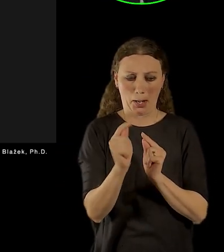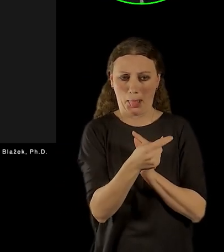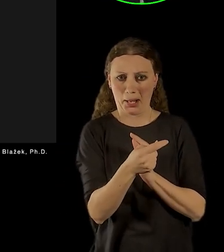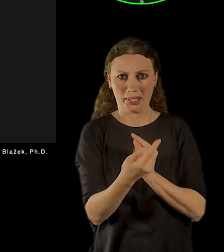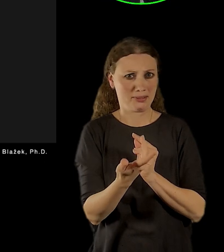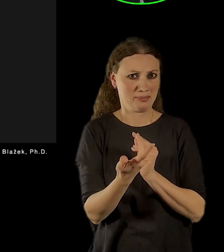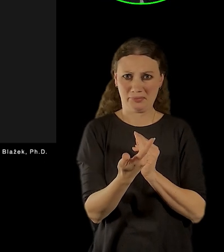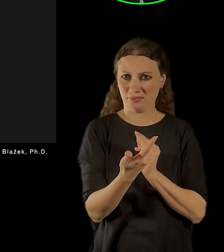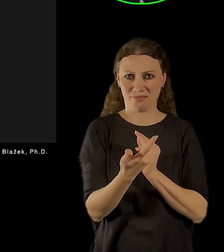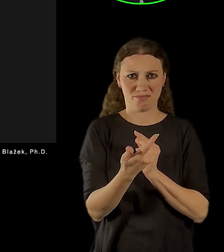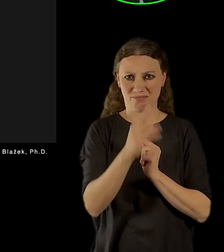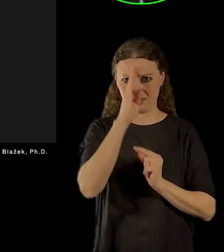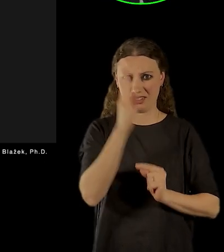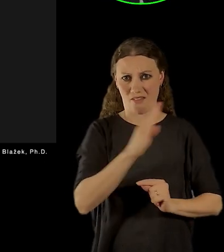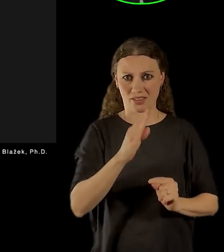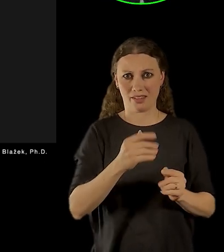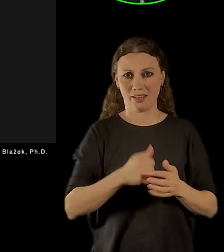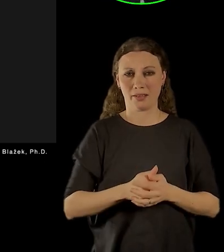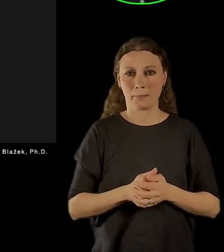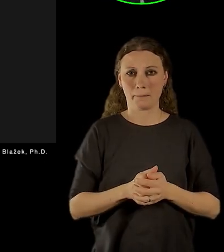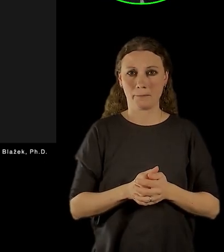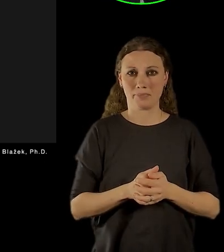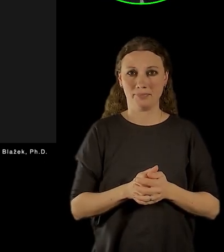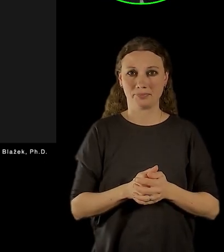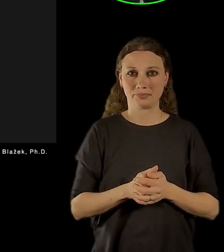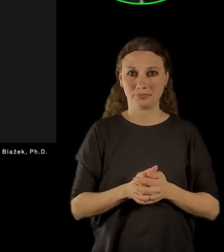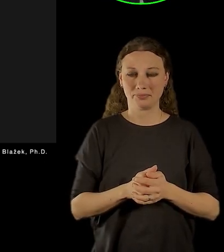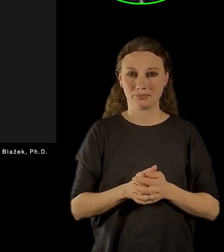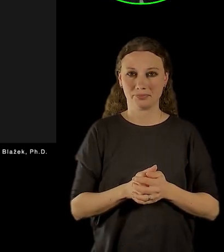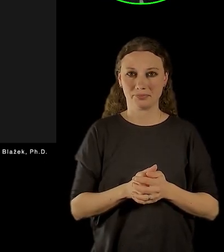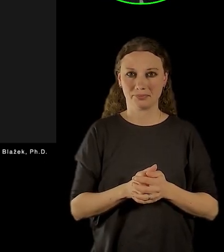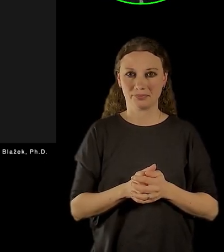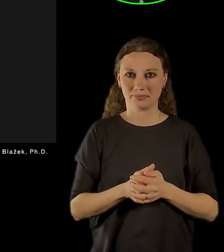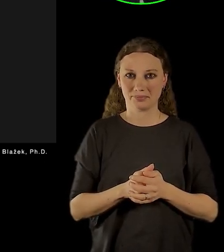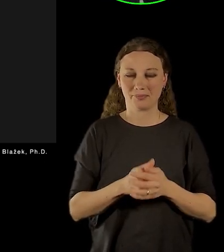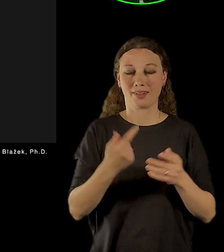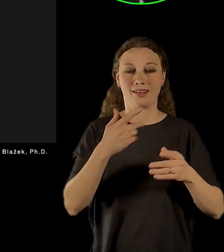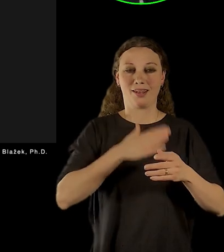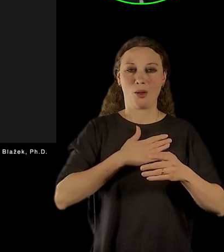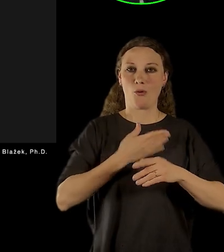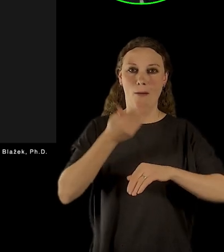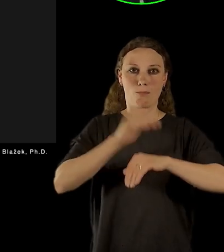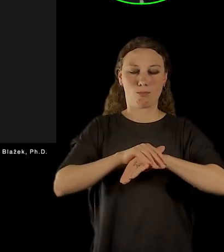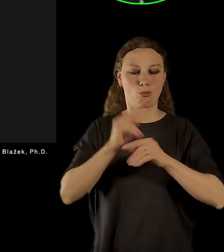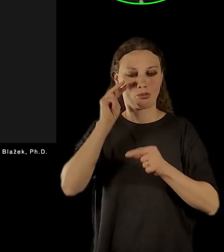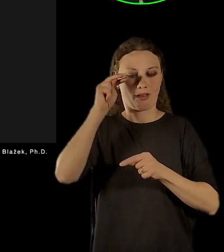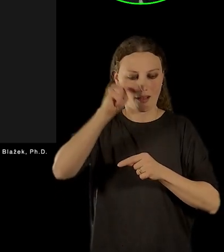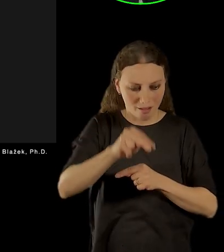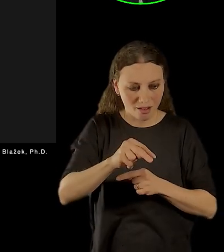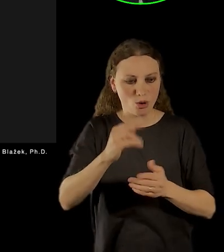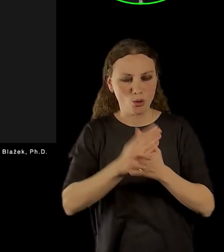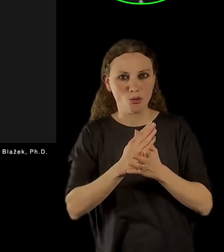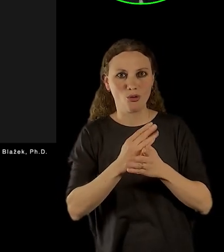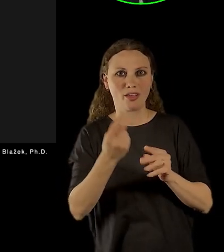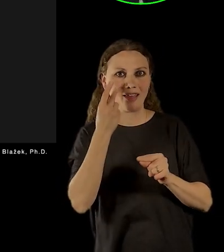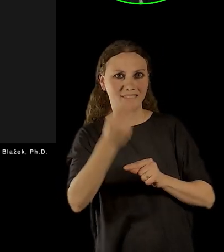je vidět, vlastně, když se podíváte ze spůdy, ze spůdního okénka jednoho,